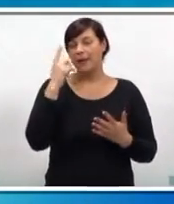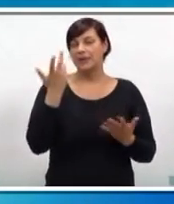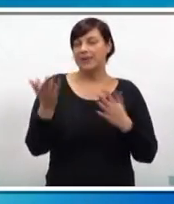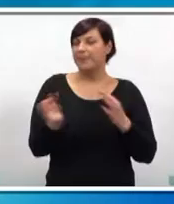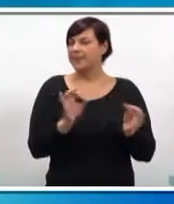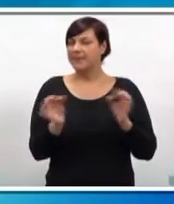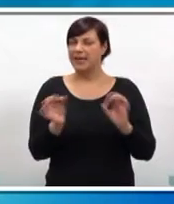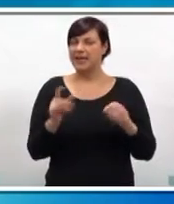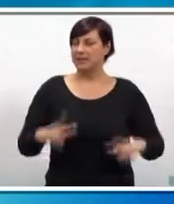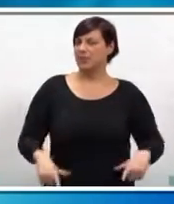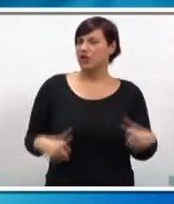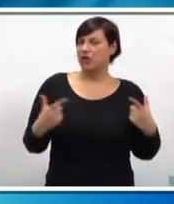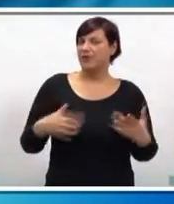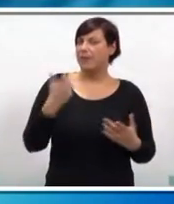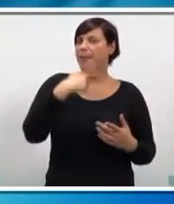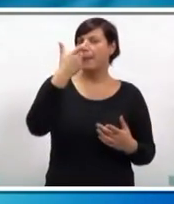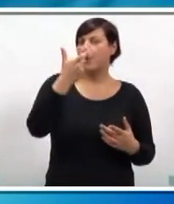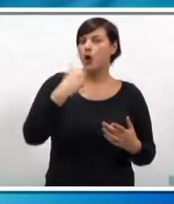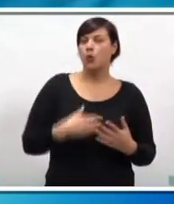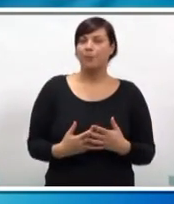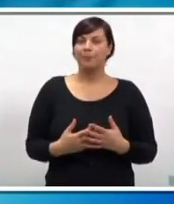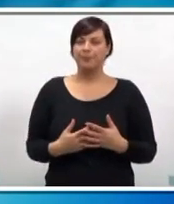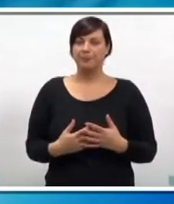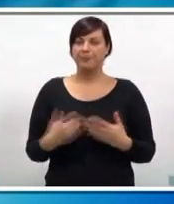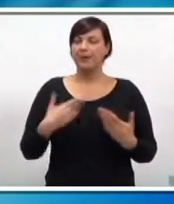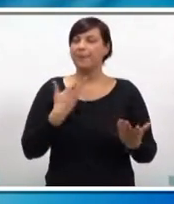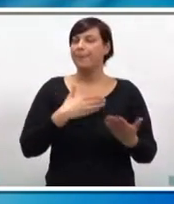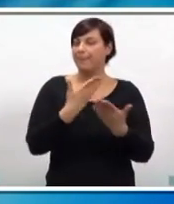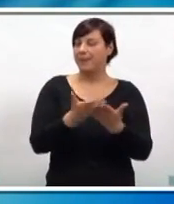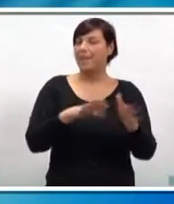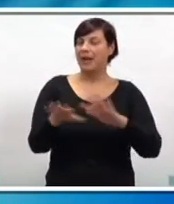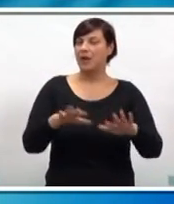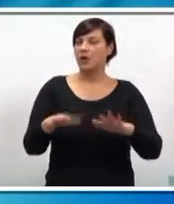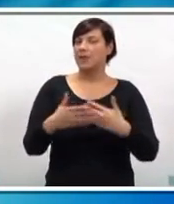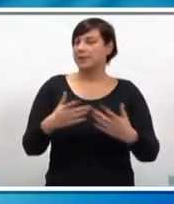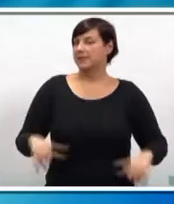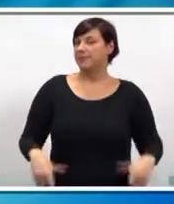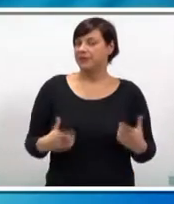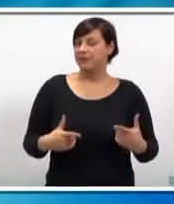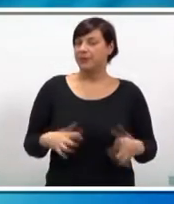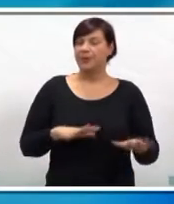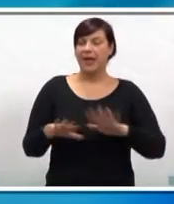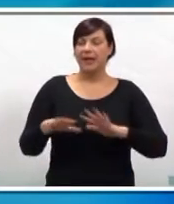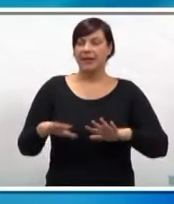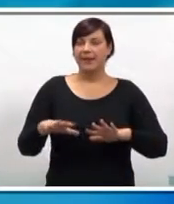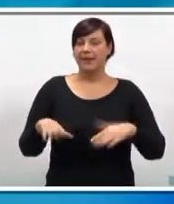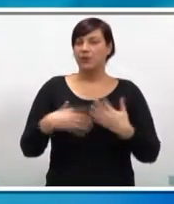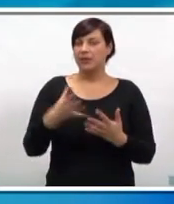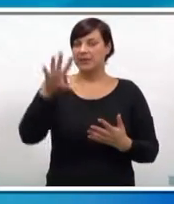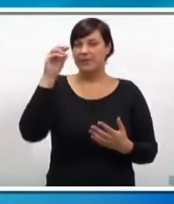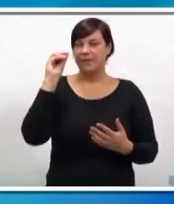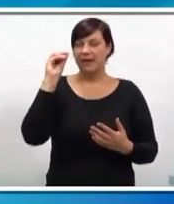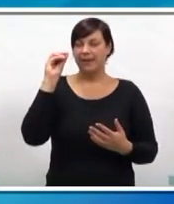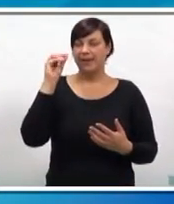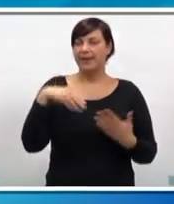sebe nekako sredimo svoj život prema Bogu, prema ljudima, prema onima s kima živimo. Da ljudi nešto shvate,